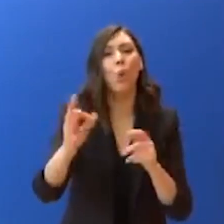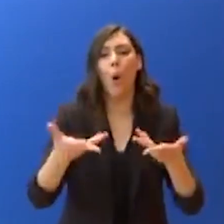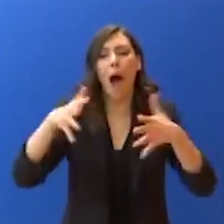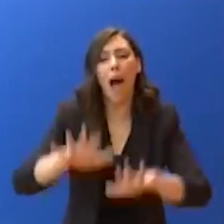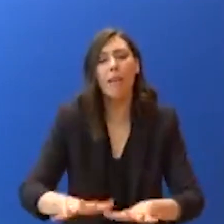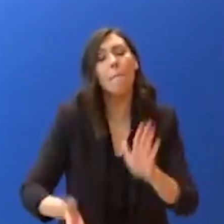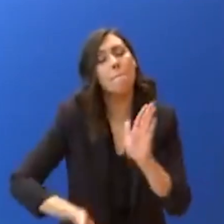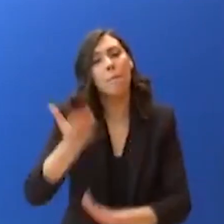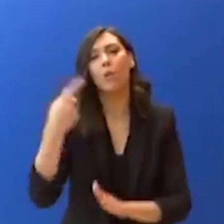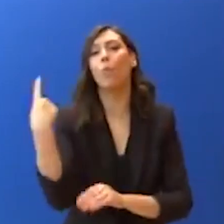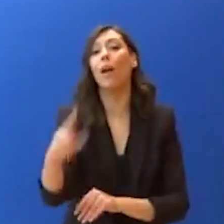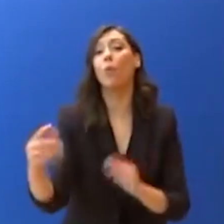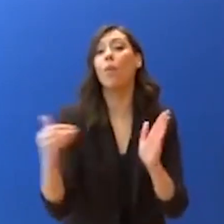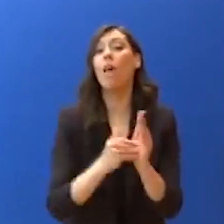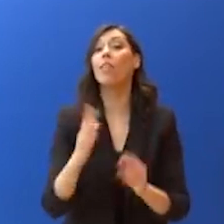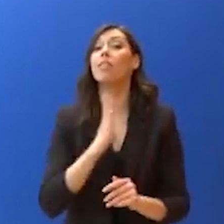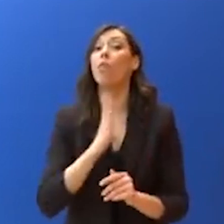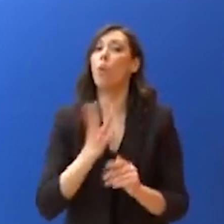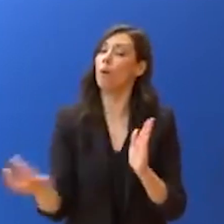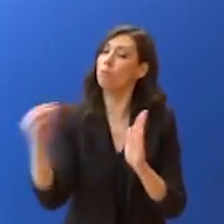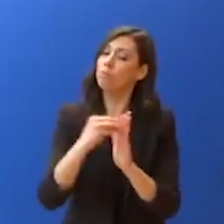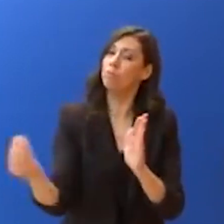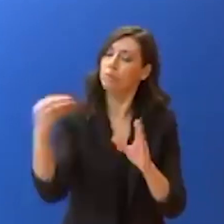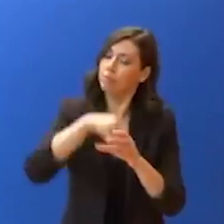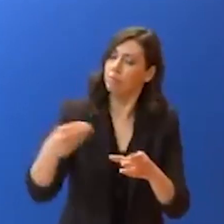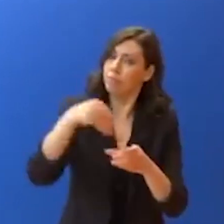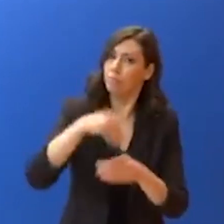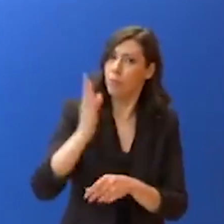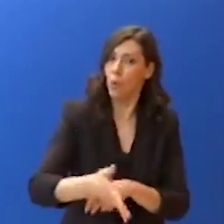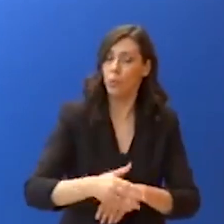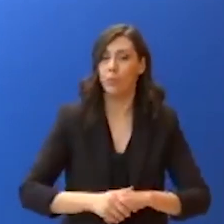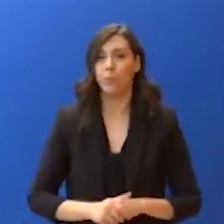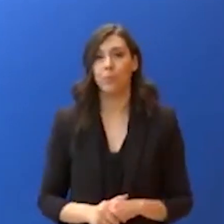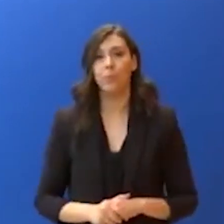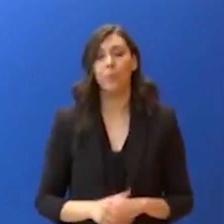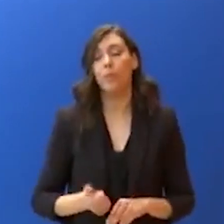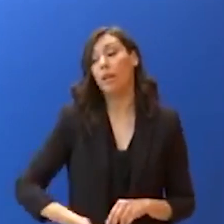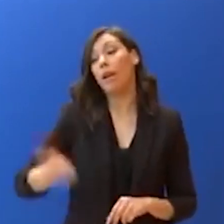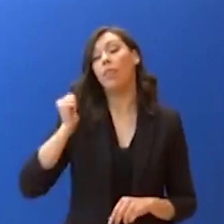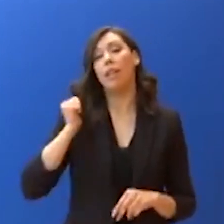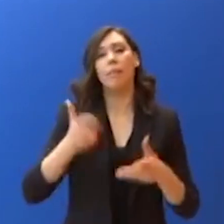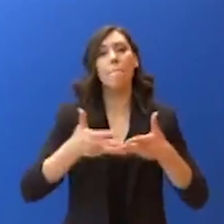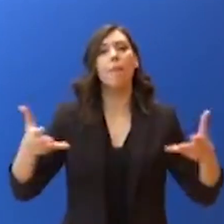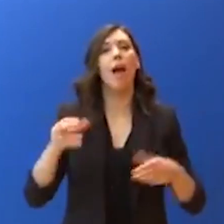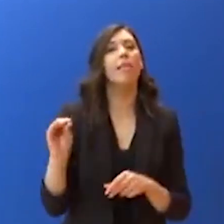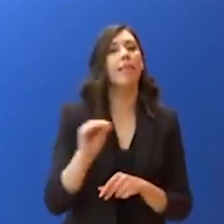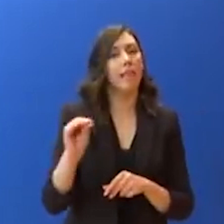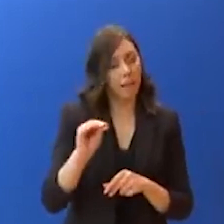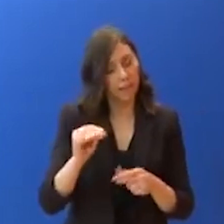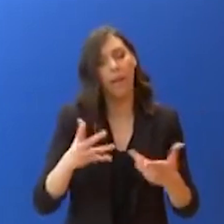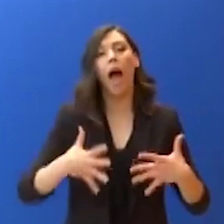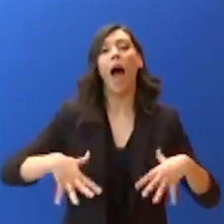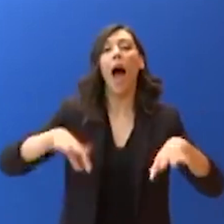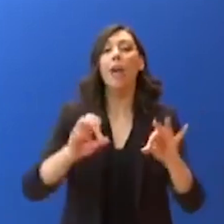αφορά τώρα την εφαρμογή των μέτρων στήριξης. Ξεκίνησε από χθες, Μεγάλη Τετάρτη, η καταβολή του ειδικού επιδόματος των 800 ευρώ